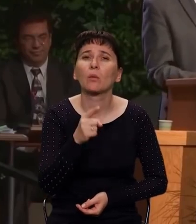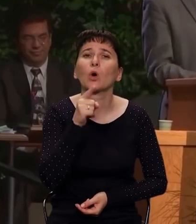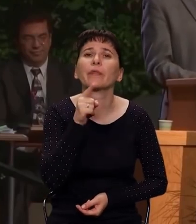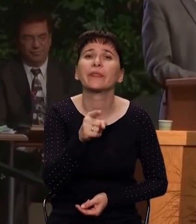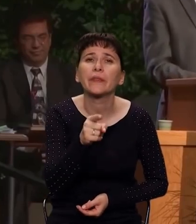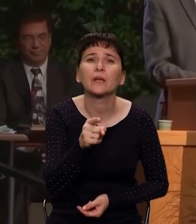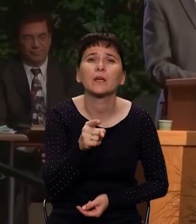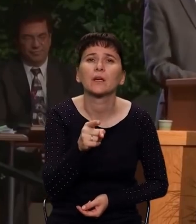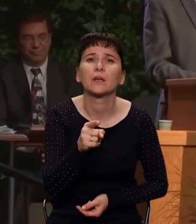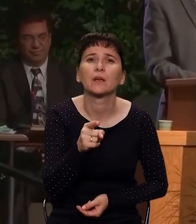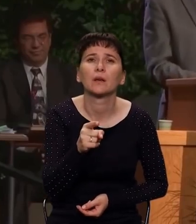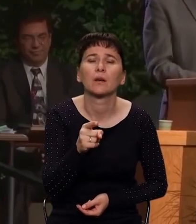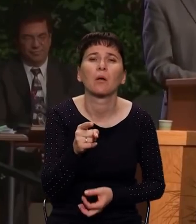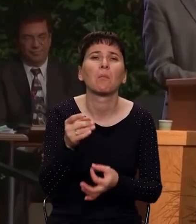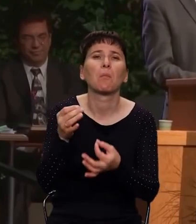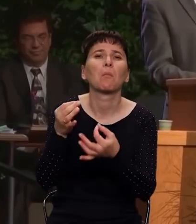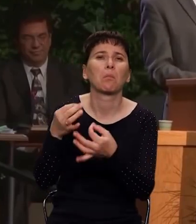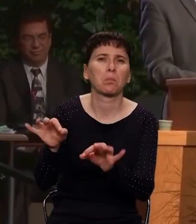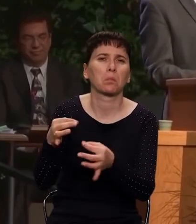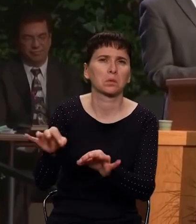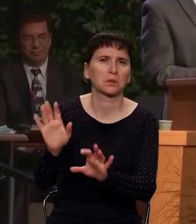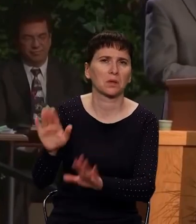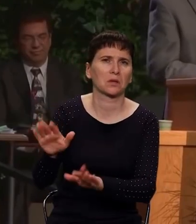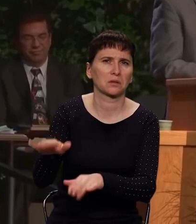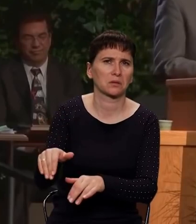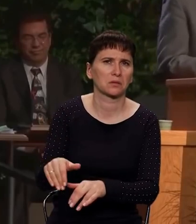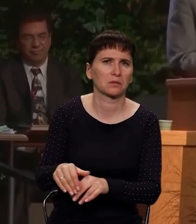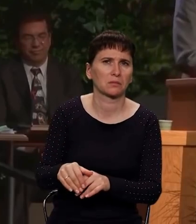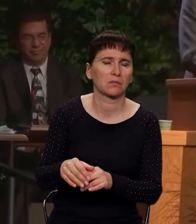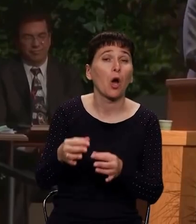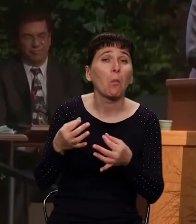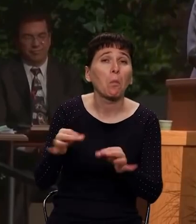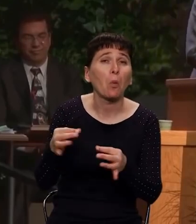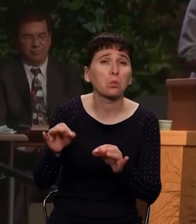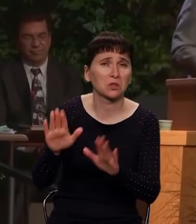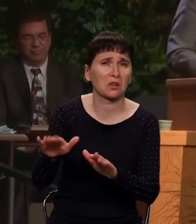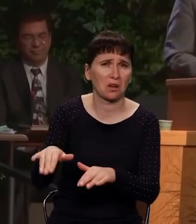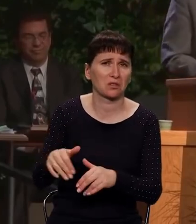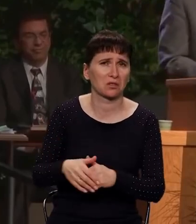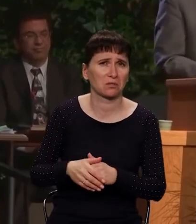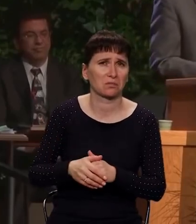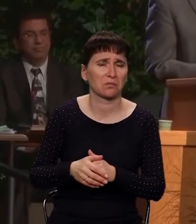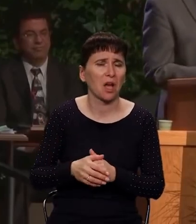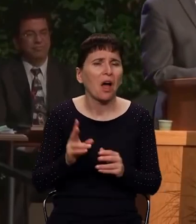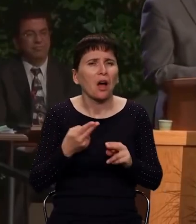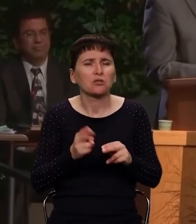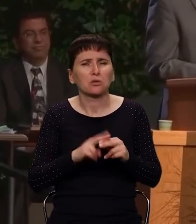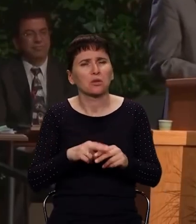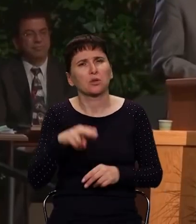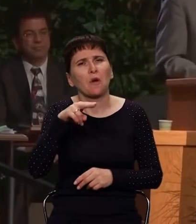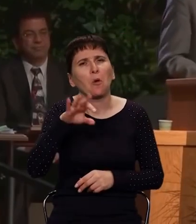что делаешь? Попускаешь. Братья и сестры, что такое